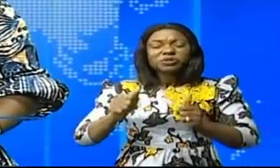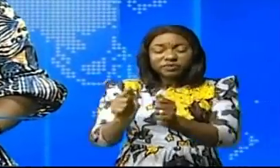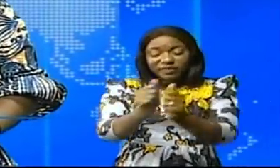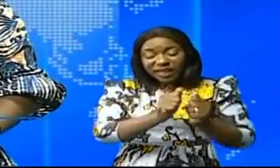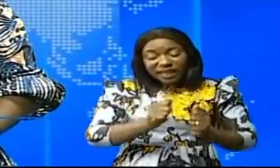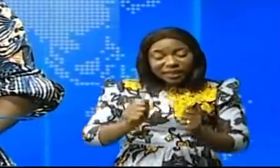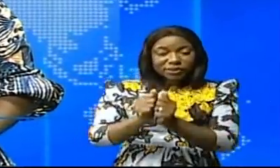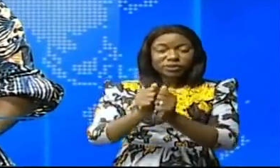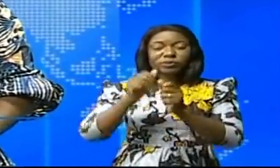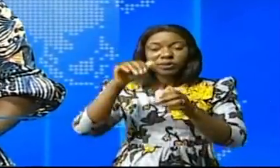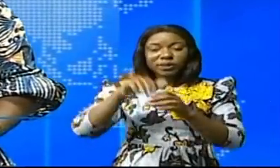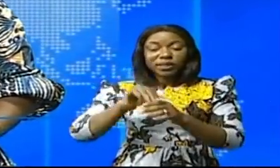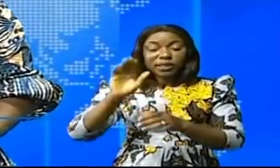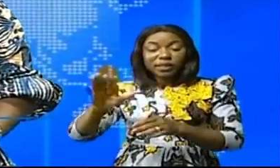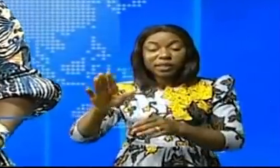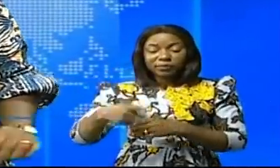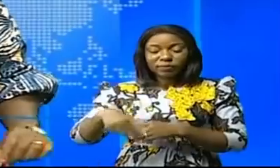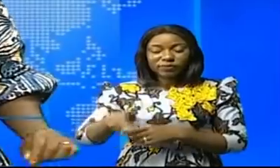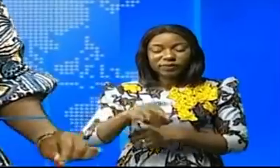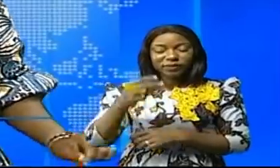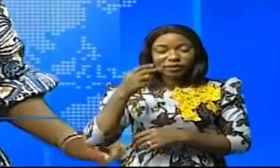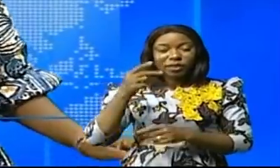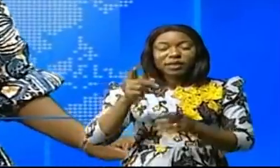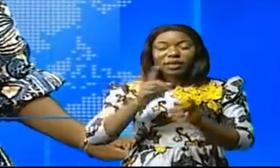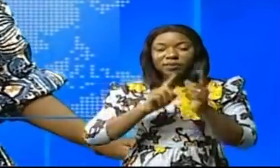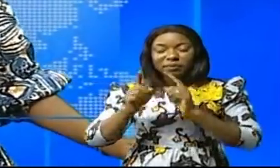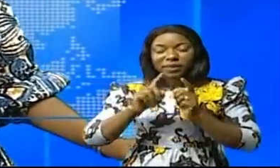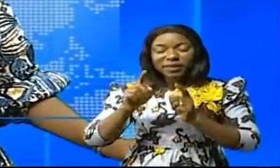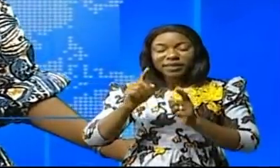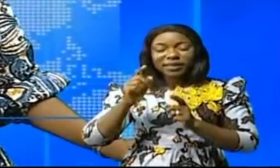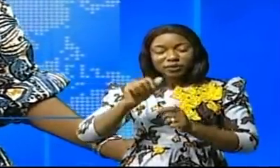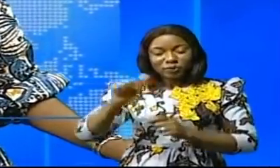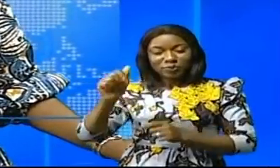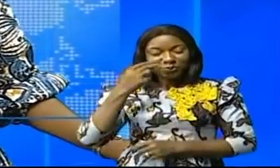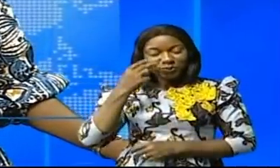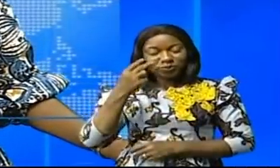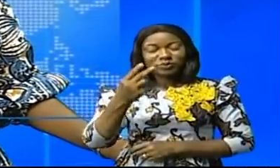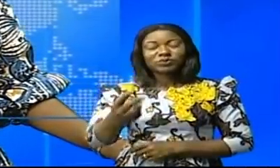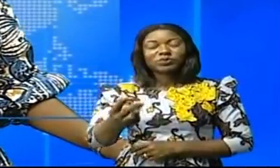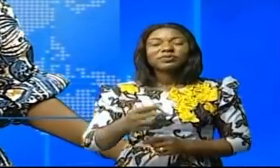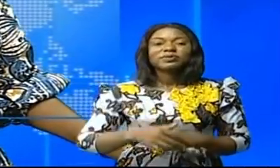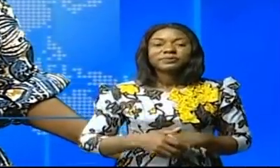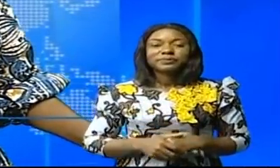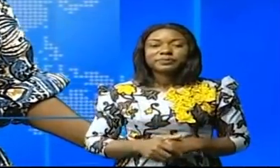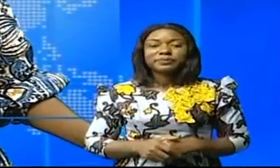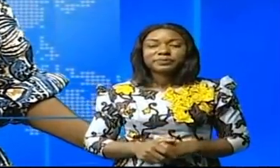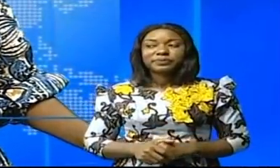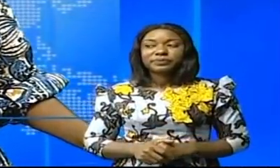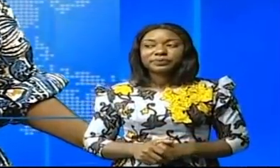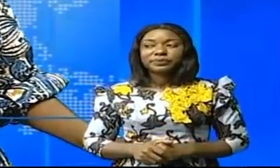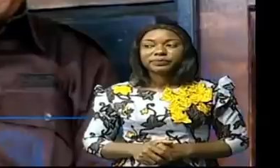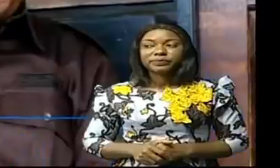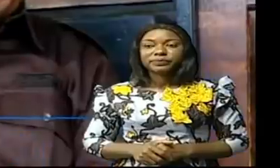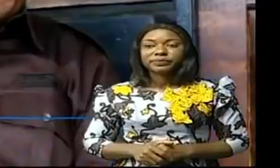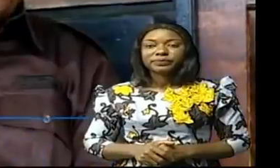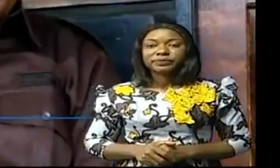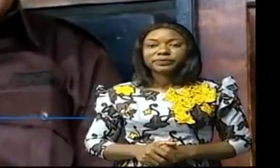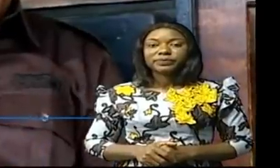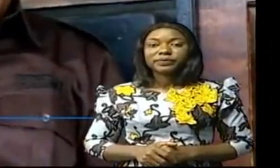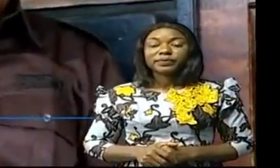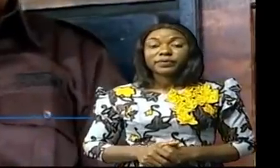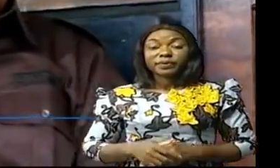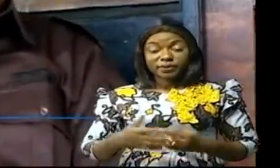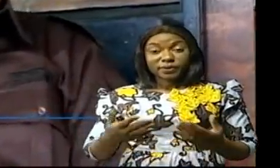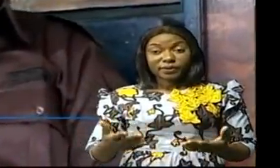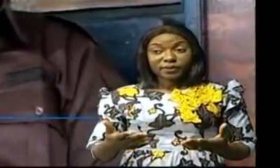vivant dans les Sankourou. Il est au micro de la RTNC Lusambo. L'honorable Yedonin